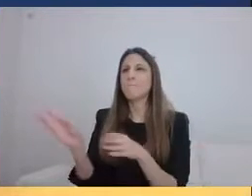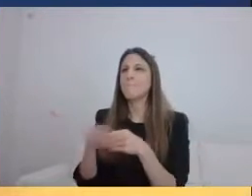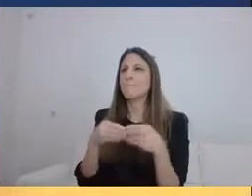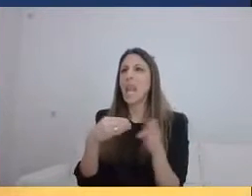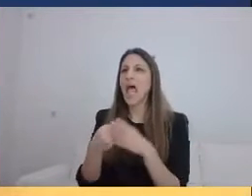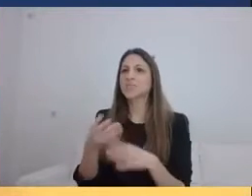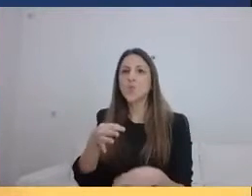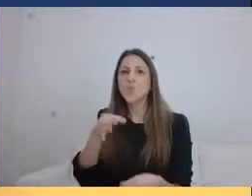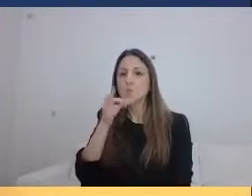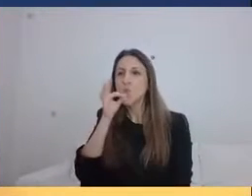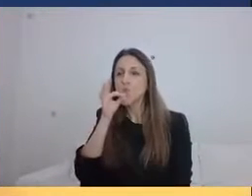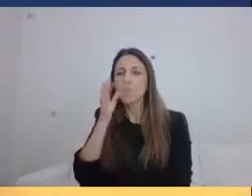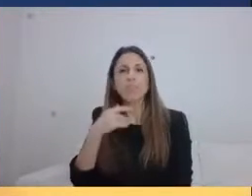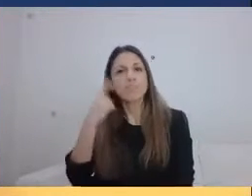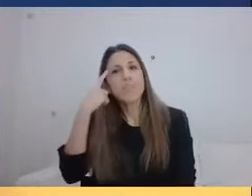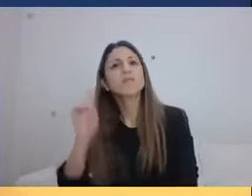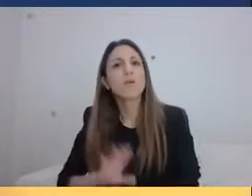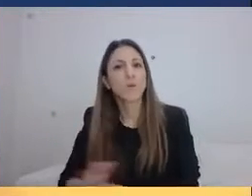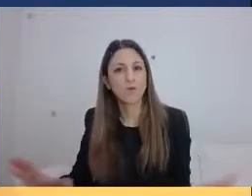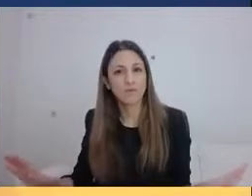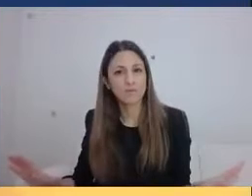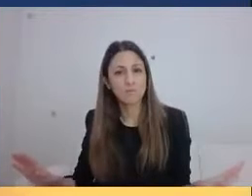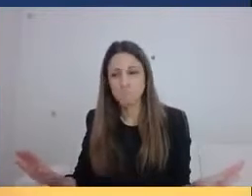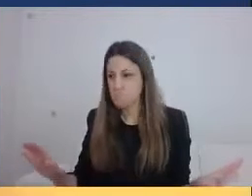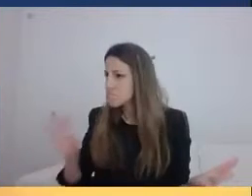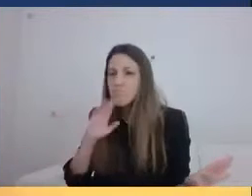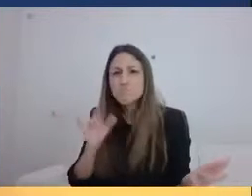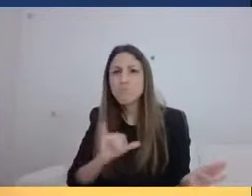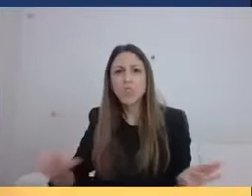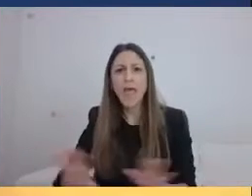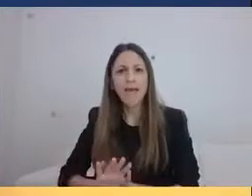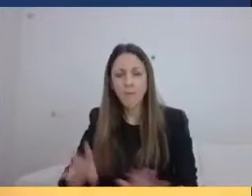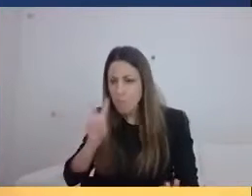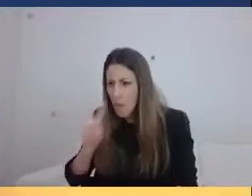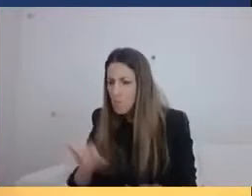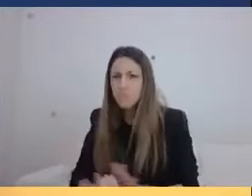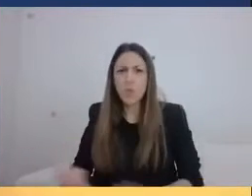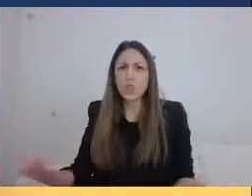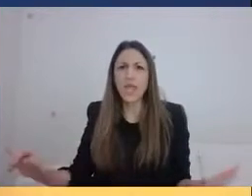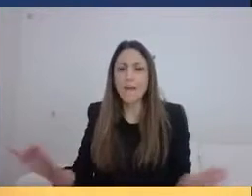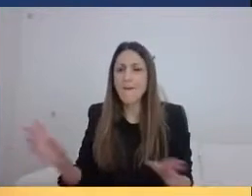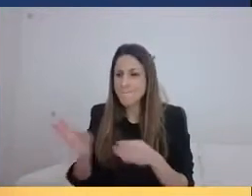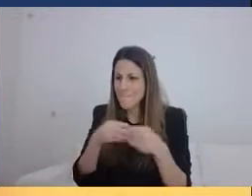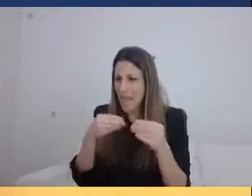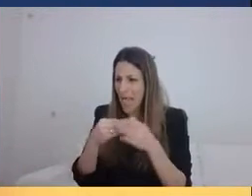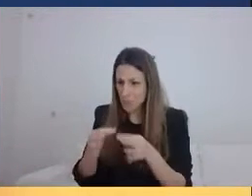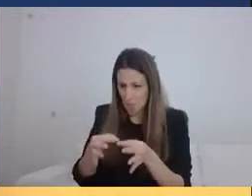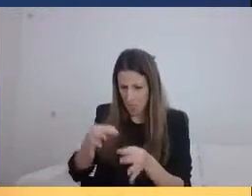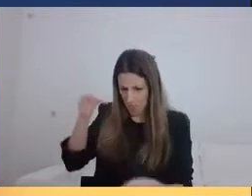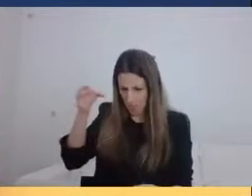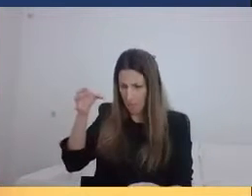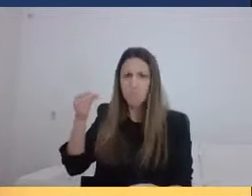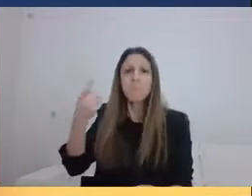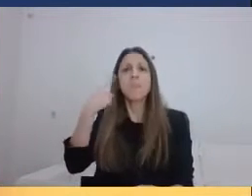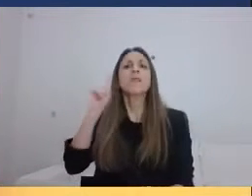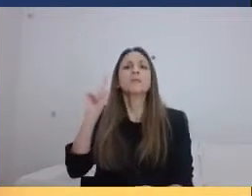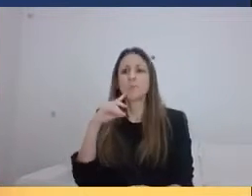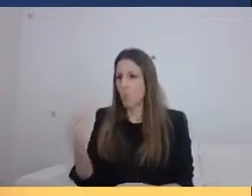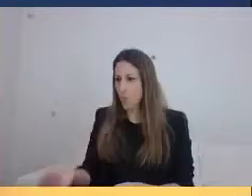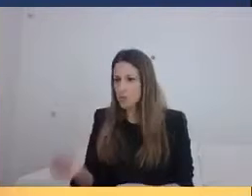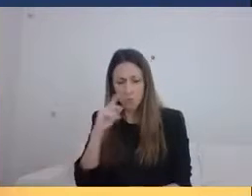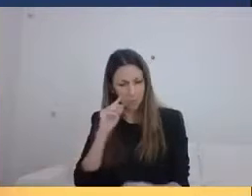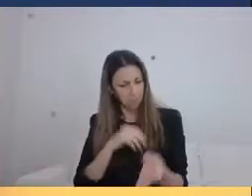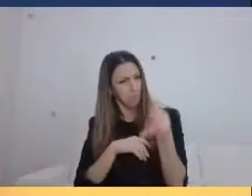Δεν ξέρουν σε τι το χρησιμοποιούμε το πλαστικό καλαμάκι και